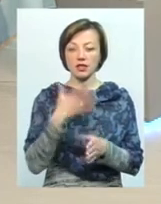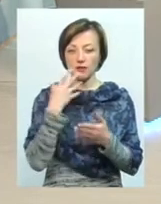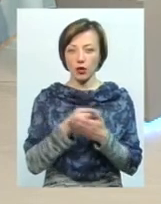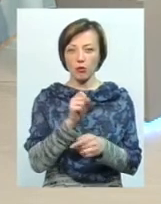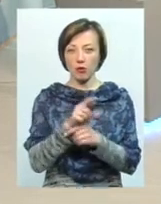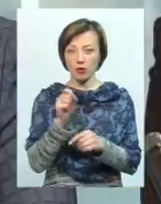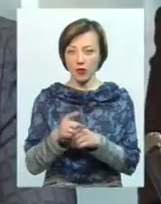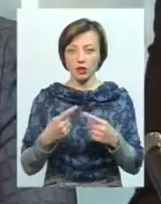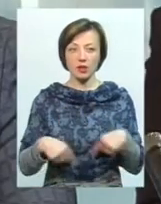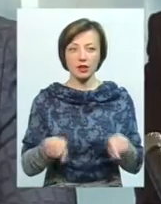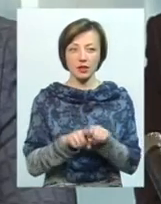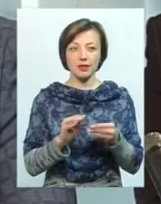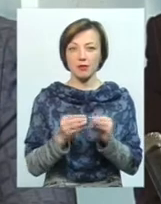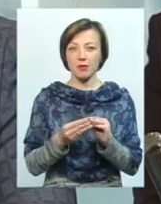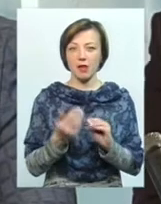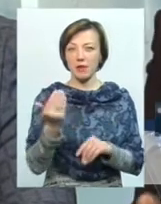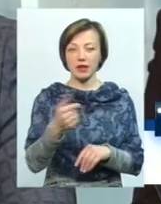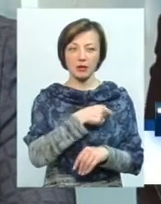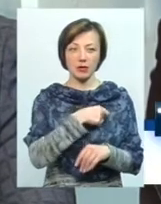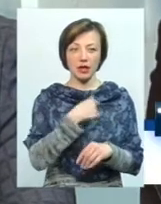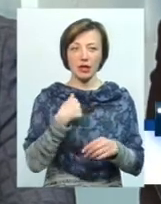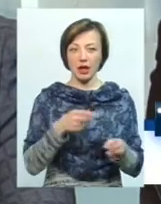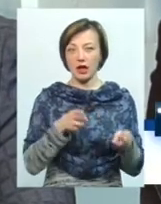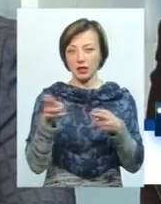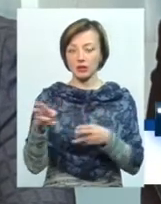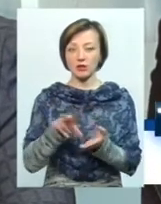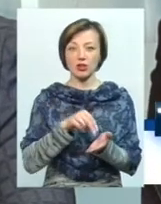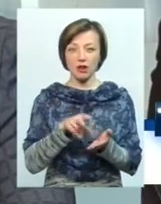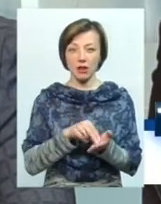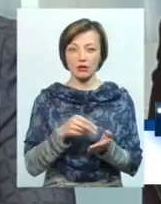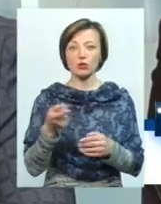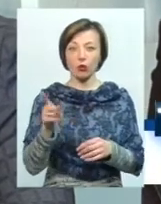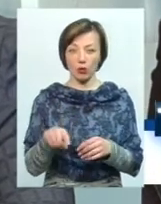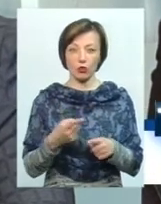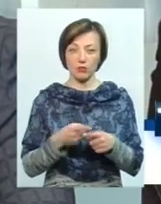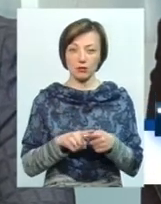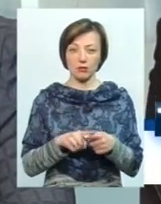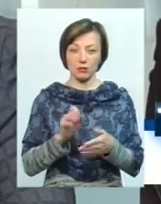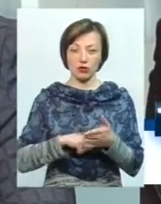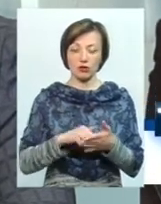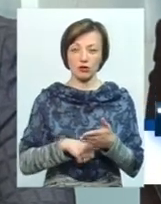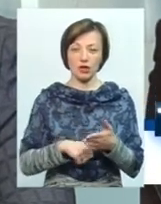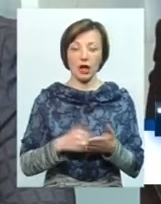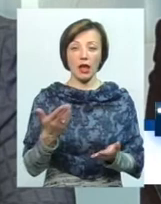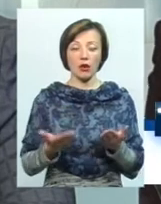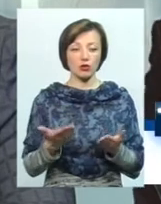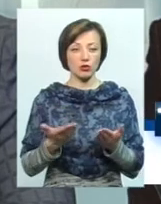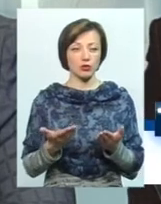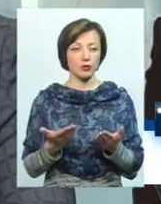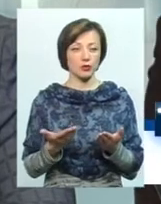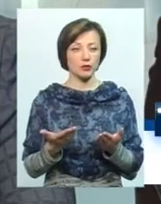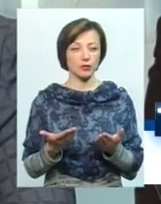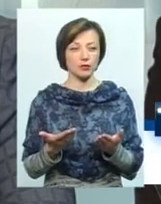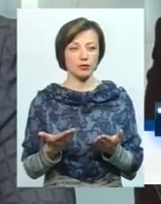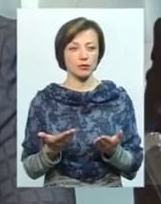повноважень на окрузі, це проблема депутатів. Я їздив в Черкаси саме того. Тому що, якщо, знаєте,